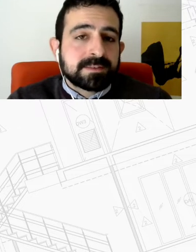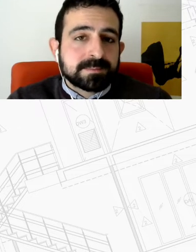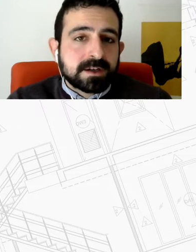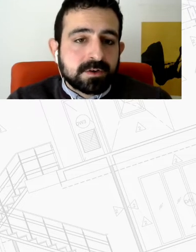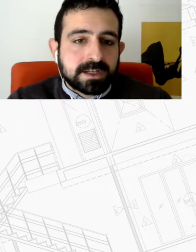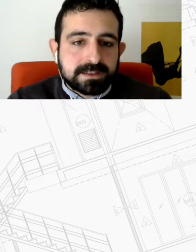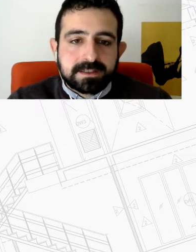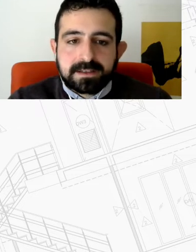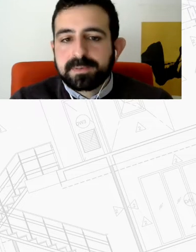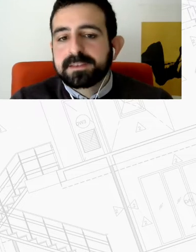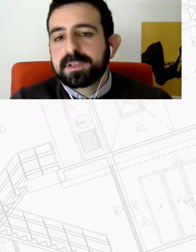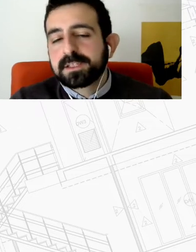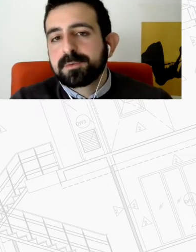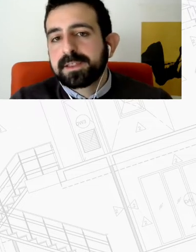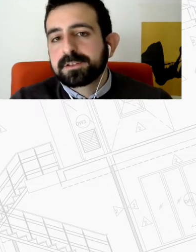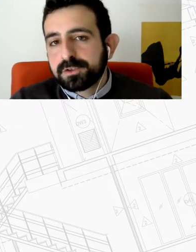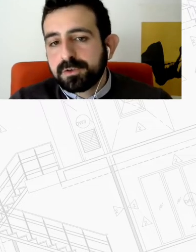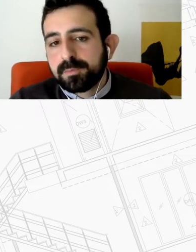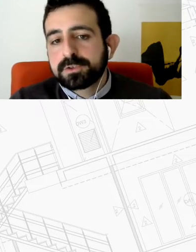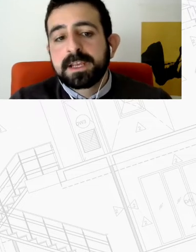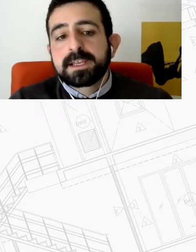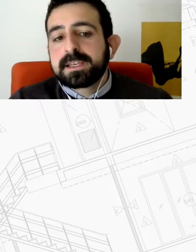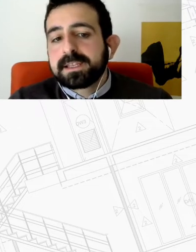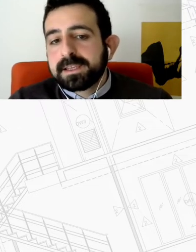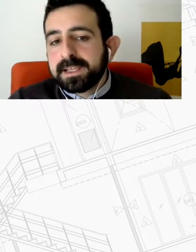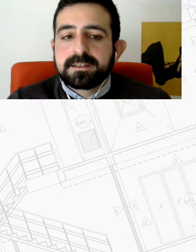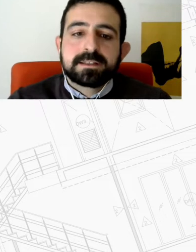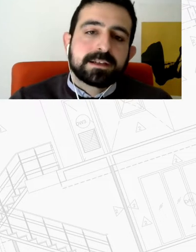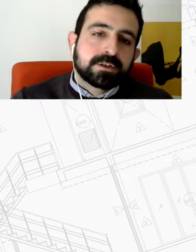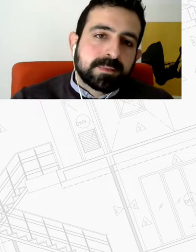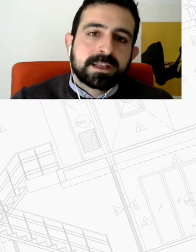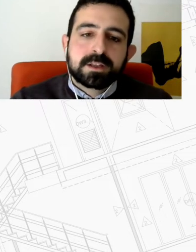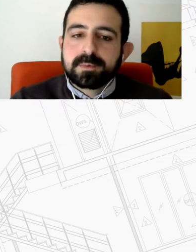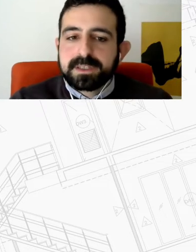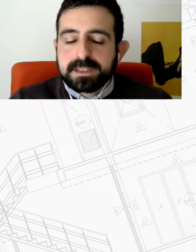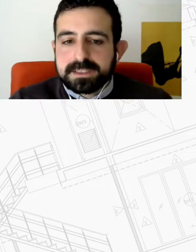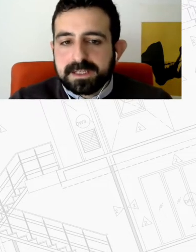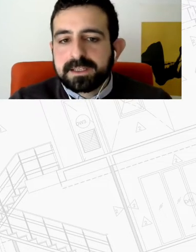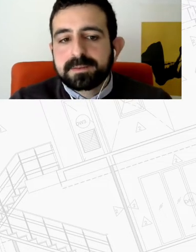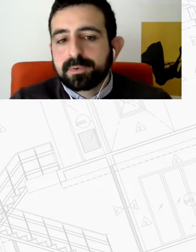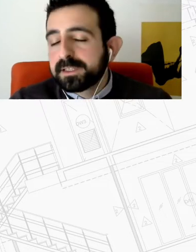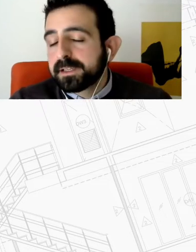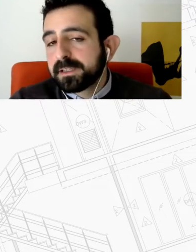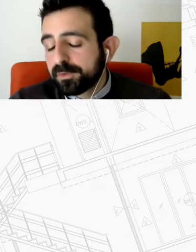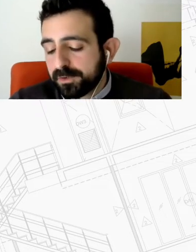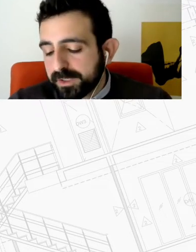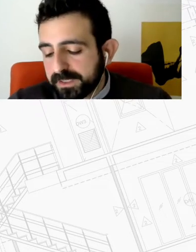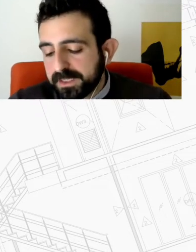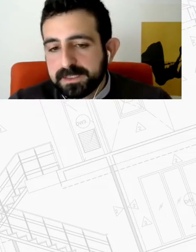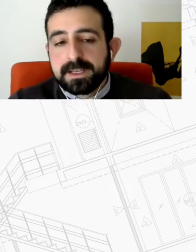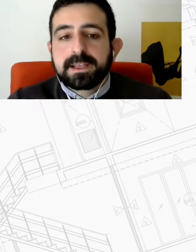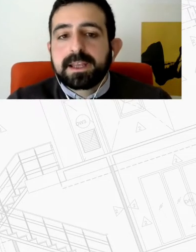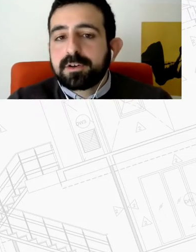επίσης και πληθυσμιακό χαρακτήρα δηλαδή λυθυσμιακές ομάδες στόχου όπως είναι οι νέοι, ηλικιωμένοι, οι άτομο με μιλικές ανάγκες, οι πολυτεκνοί και οι